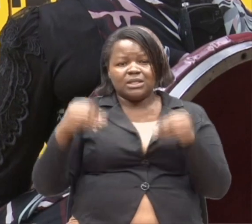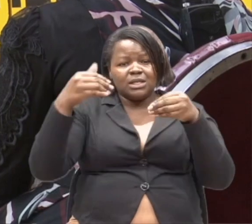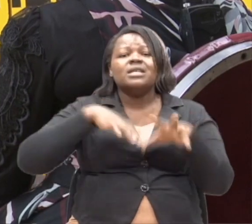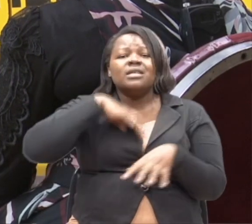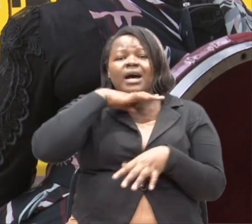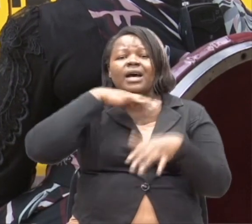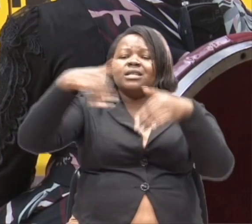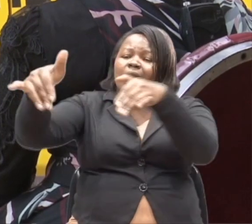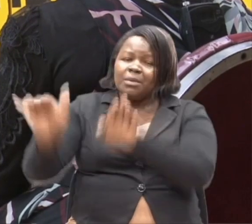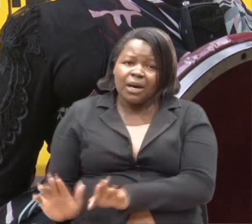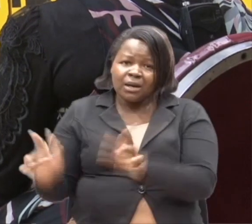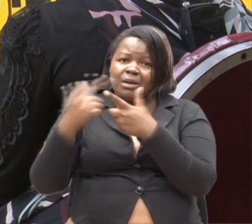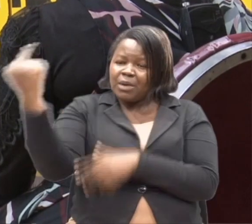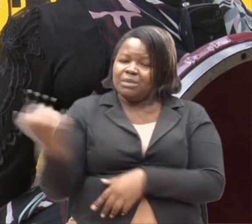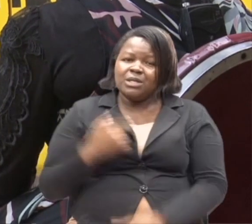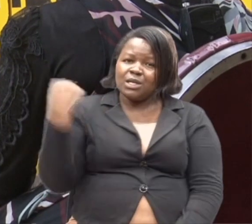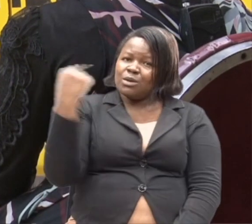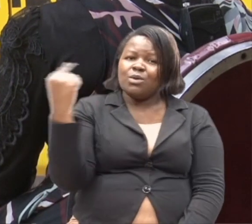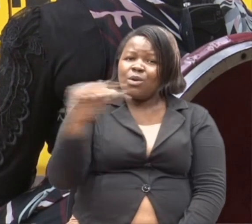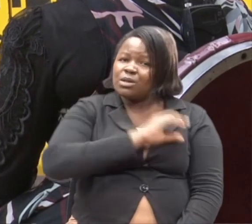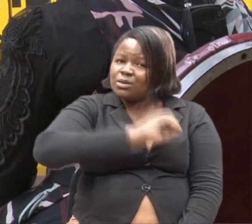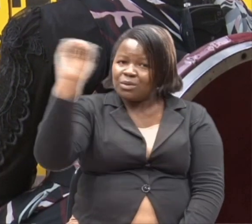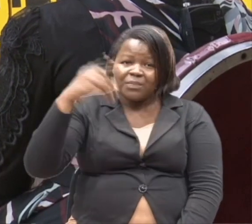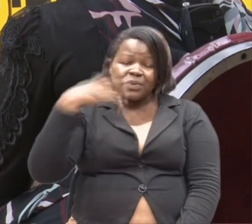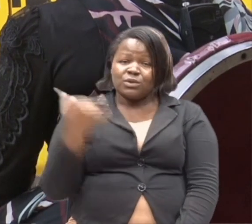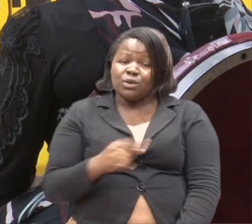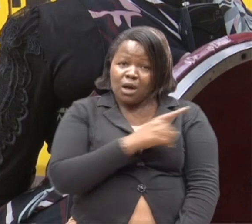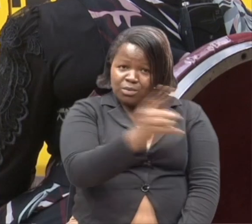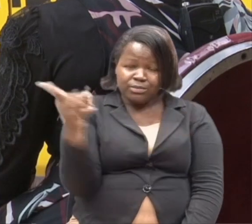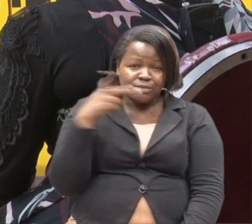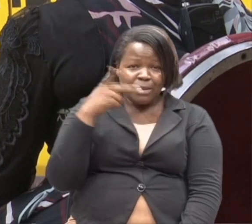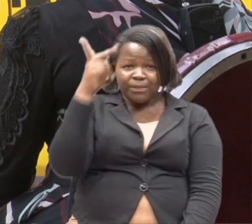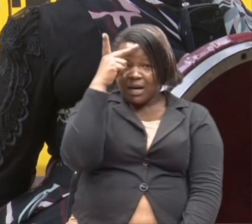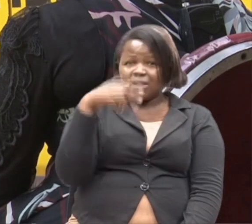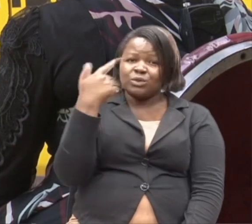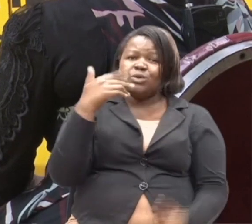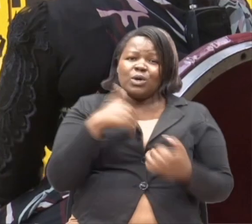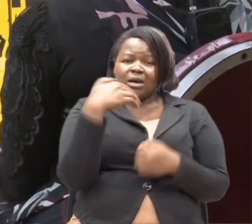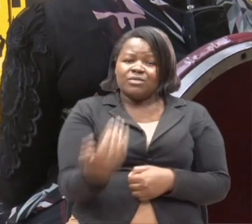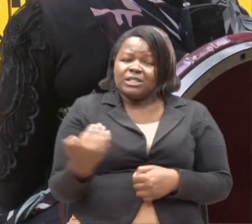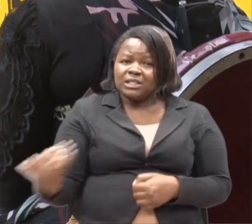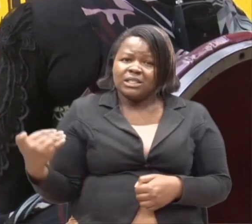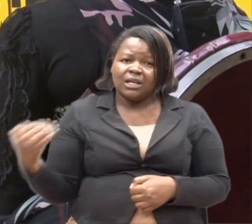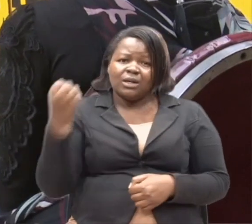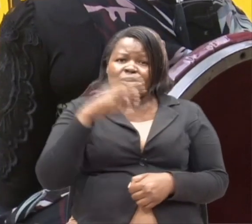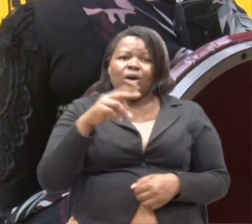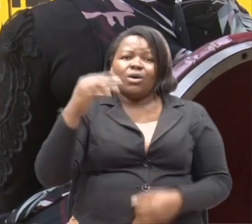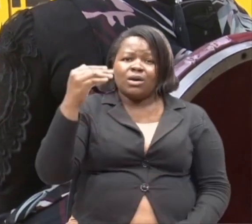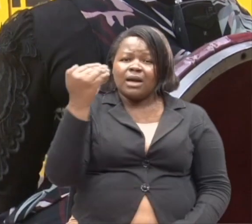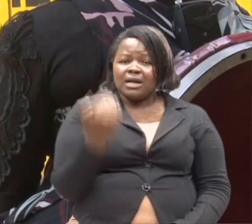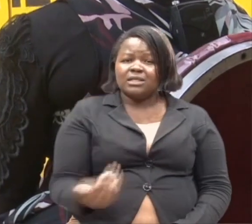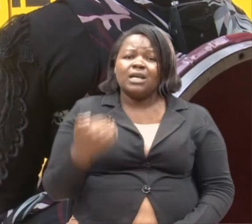Suku yake ya kuexpire. Na hata lete hata gold hata moja. Kwa hivyo wewe mzazi ambaye unawatoto ama